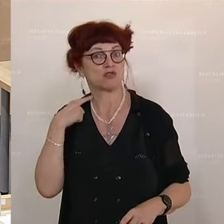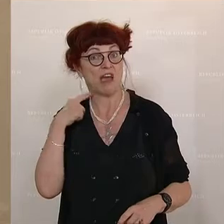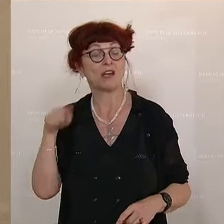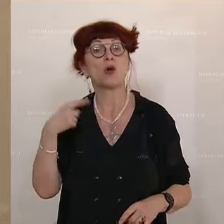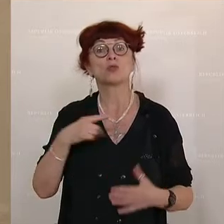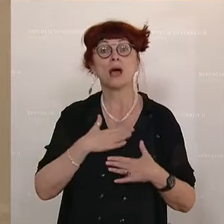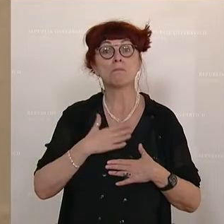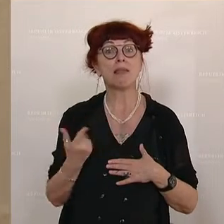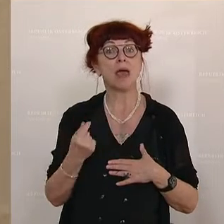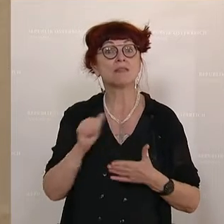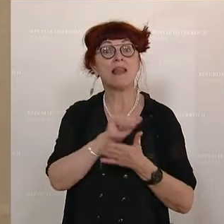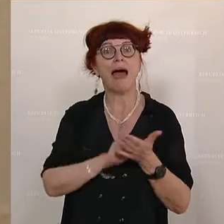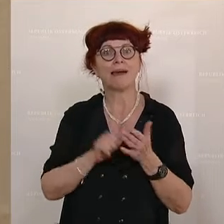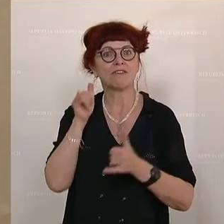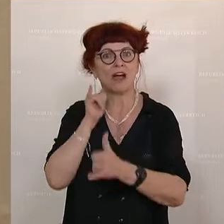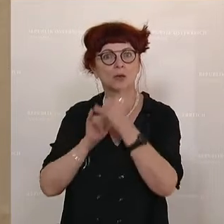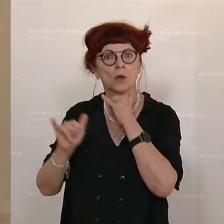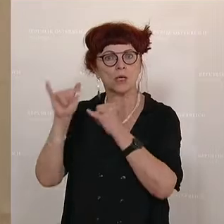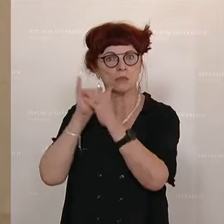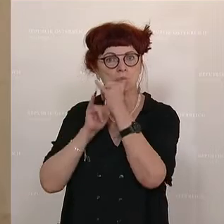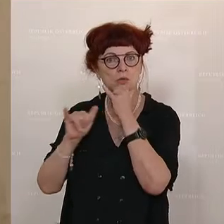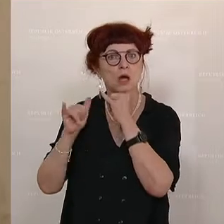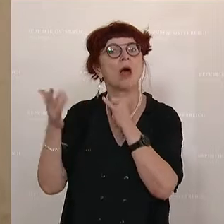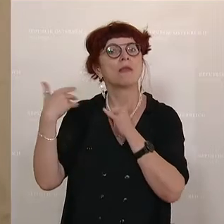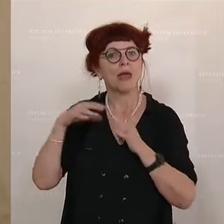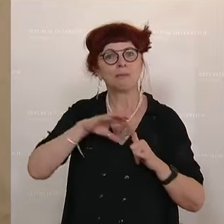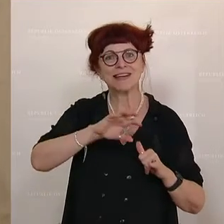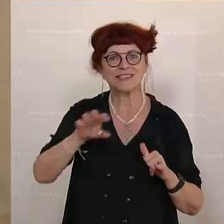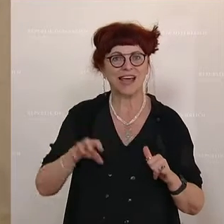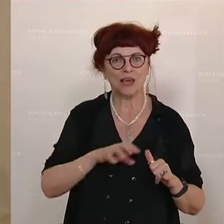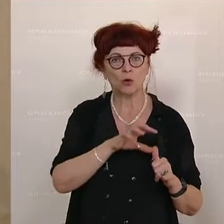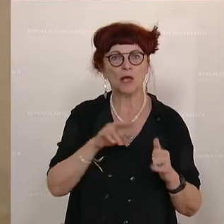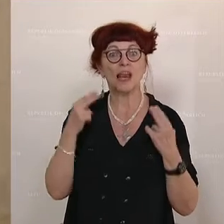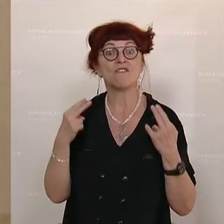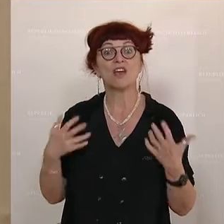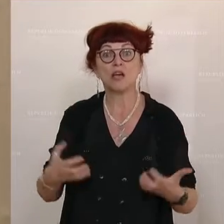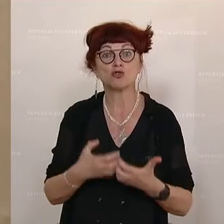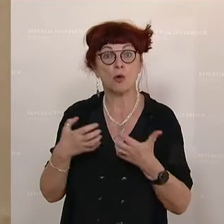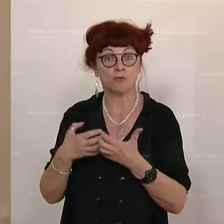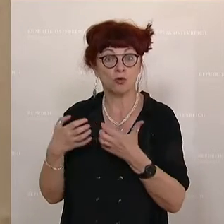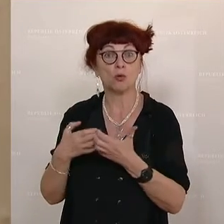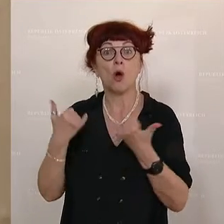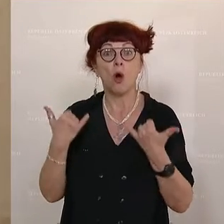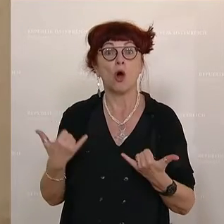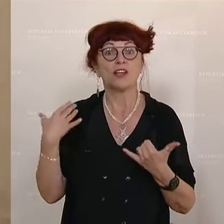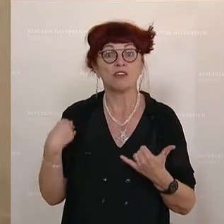angefangen. Und das war damals diese regionale Wertschöpfung, wo wir heute wieder hin müssen kommen.